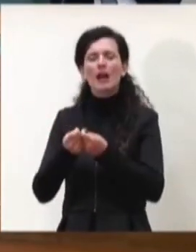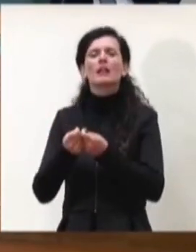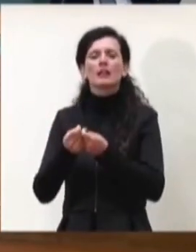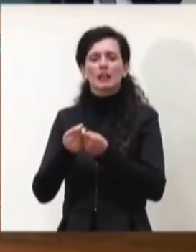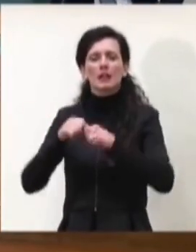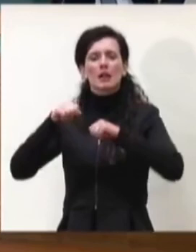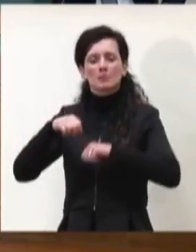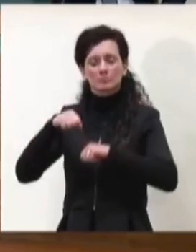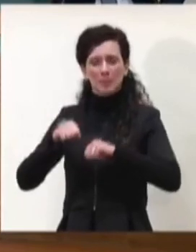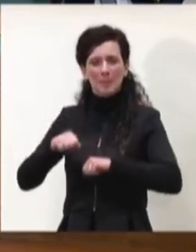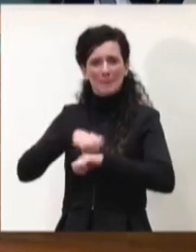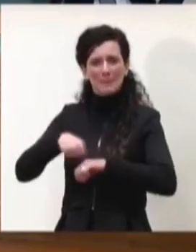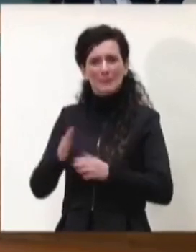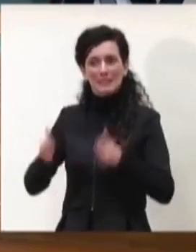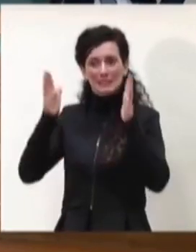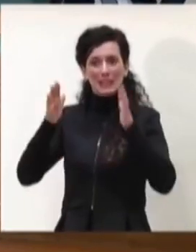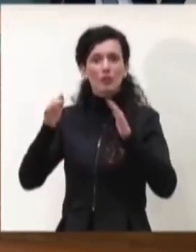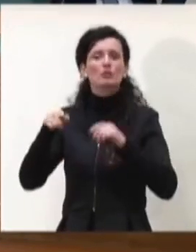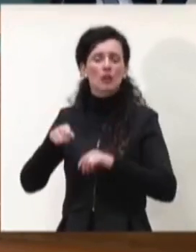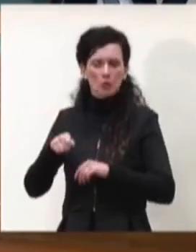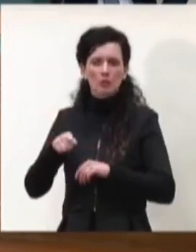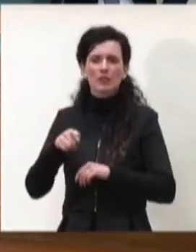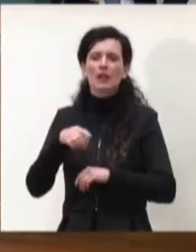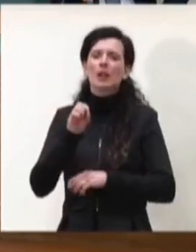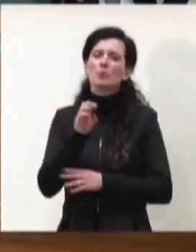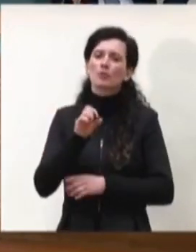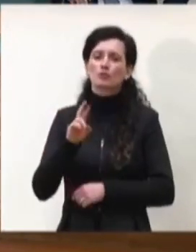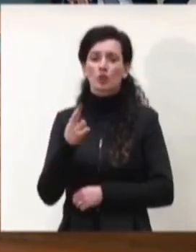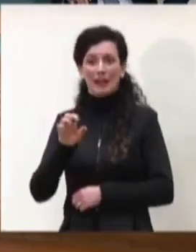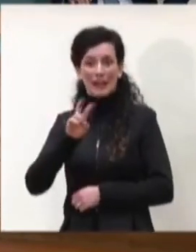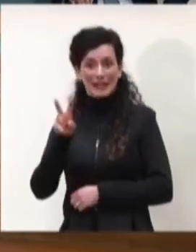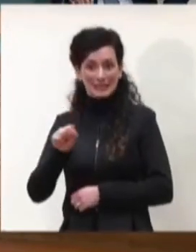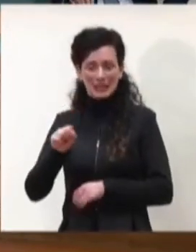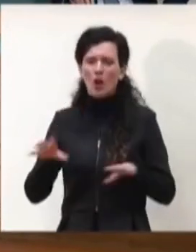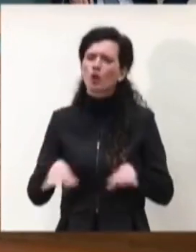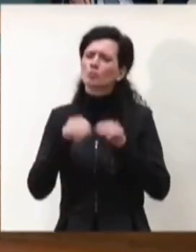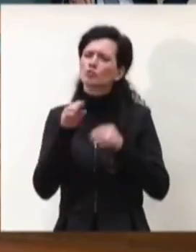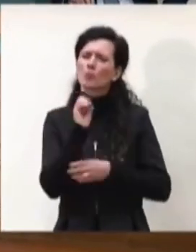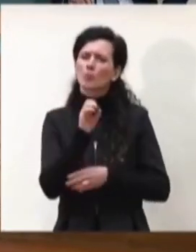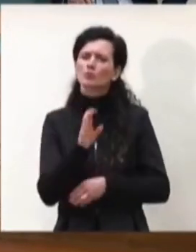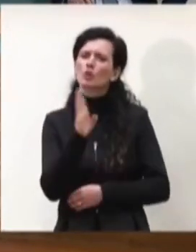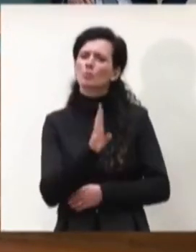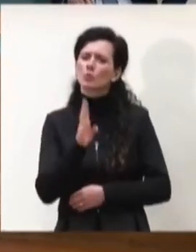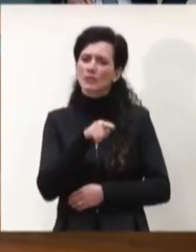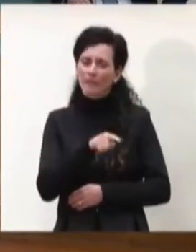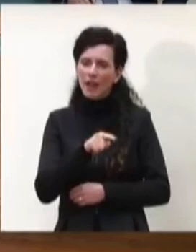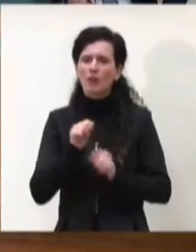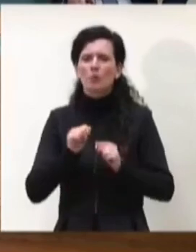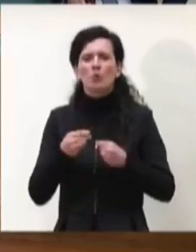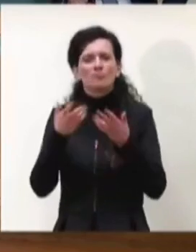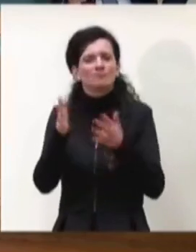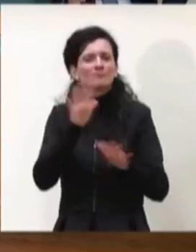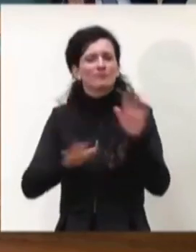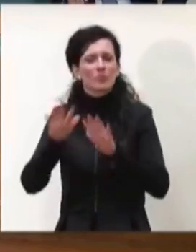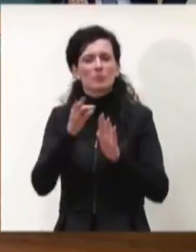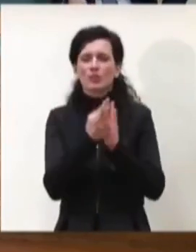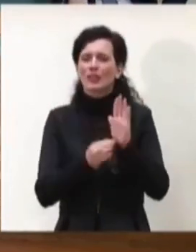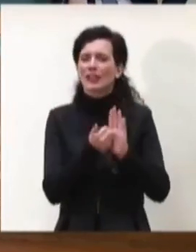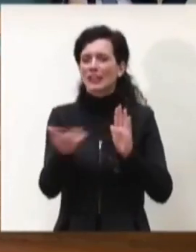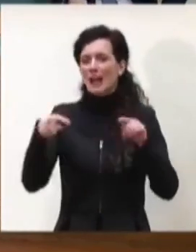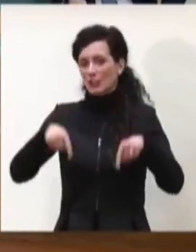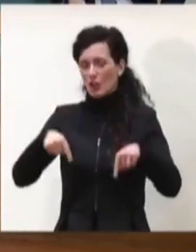Salute, il Professor Rezza. Iniziamo con il Professor Brusaferro che vi può illustrare i dati di oggi. Grazie.